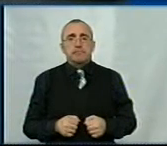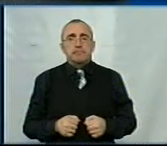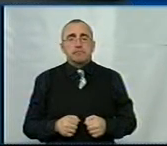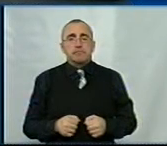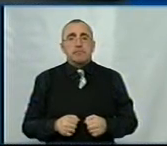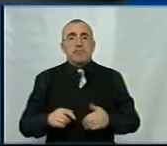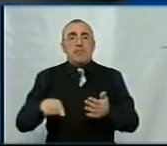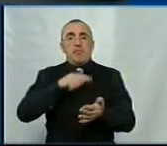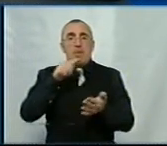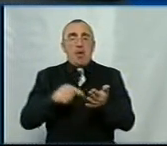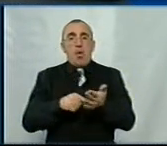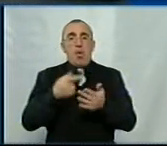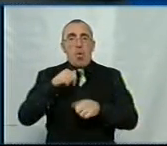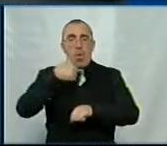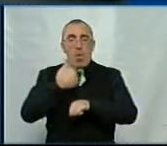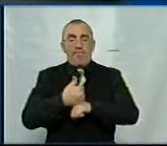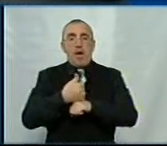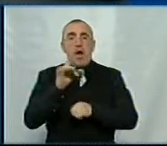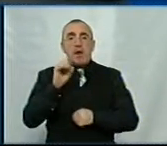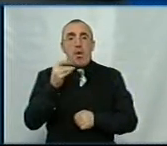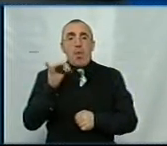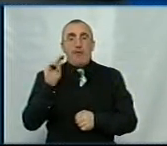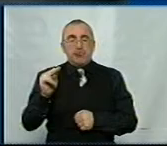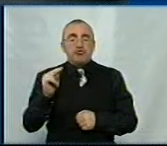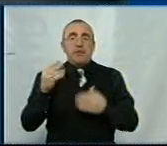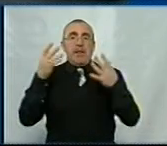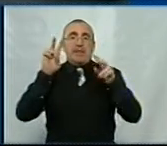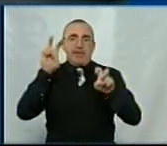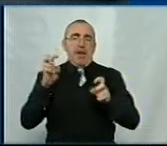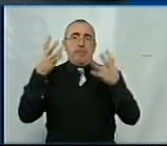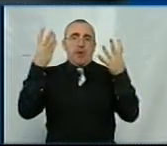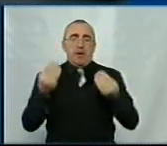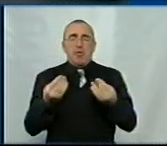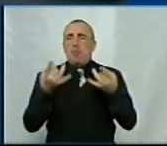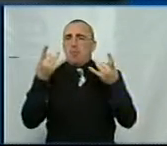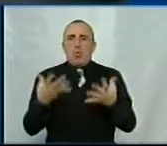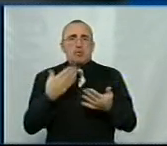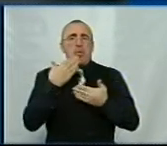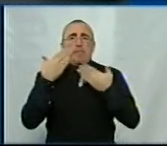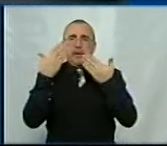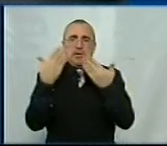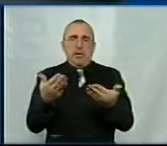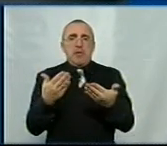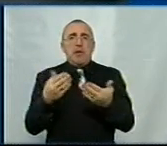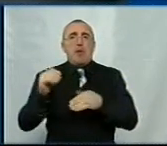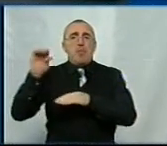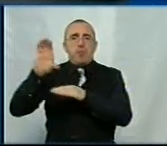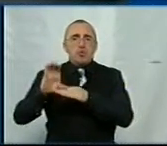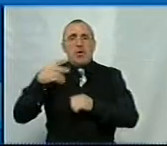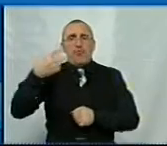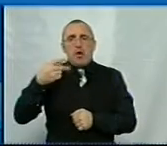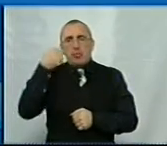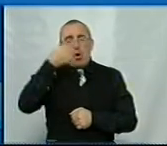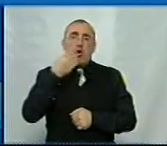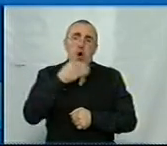Міський голова Андрій Райкович в студії теми дня. Добрий вечір. Андрій Павлович, просте питання для початку. Бюджет 20-го року